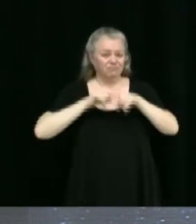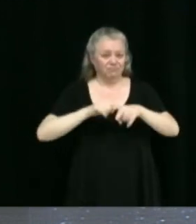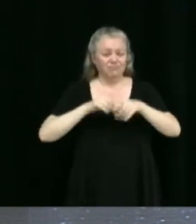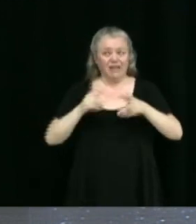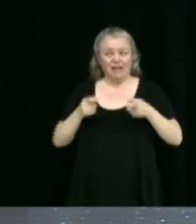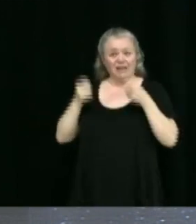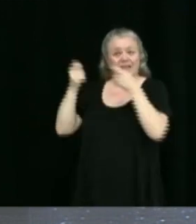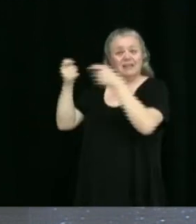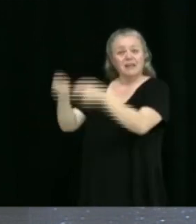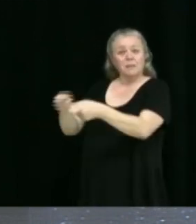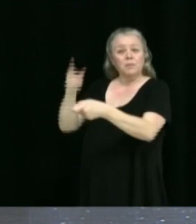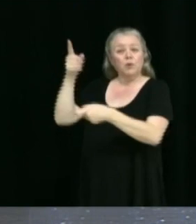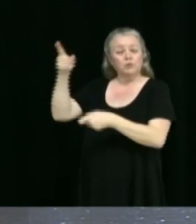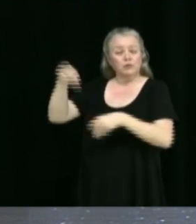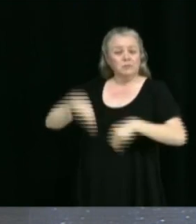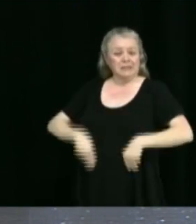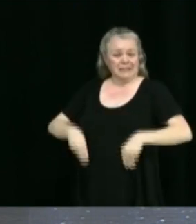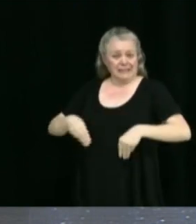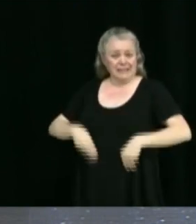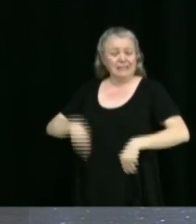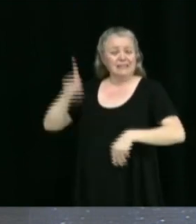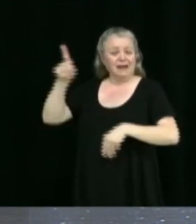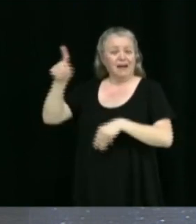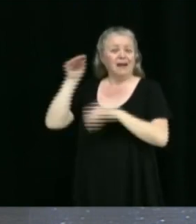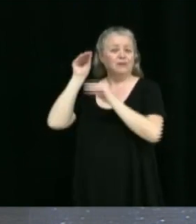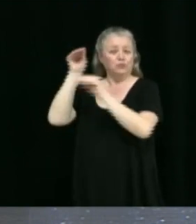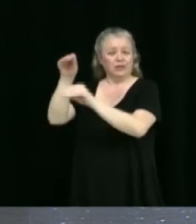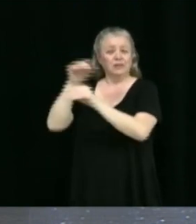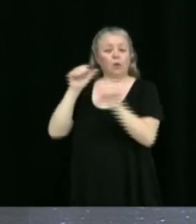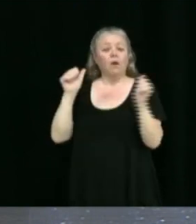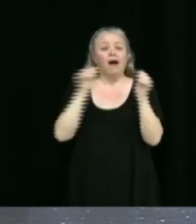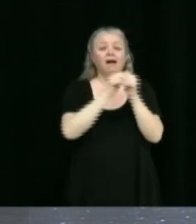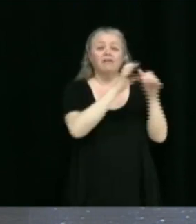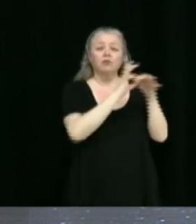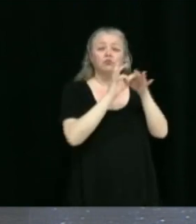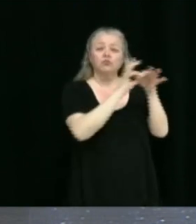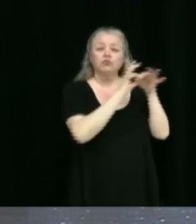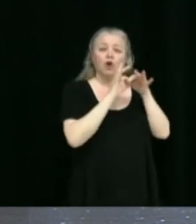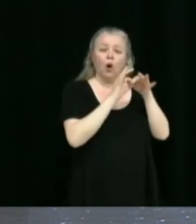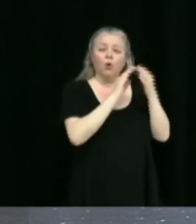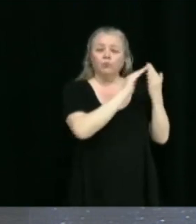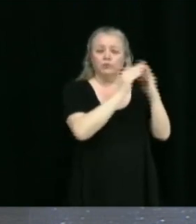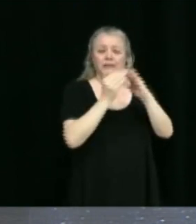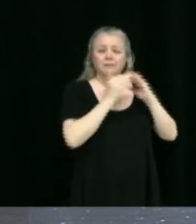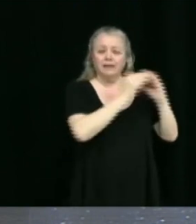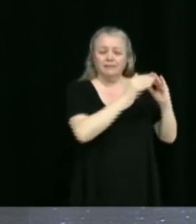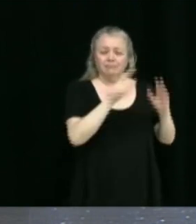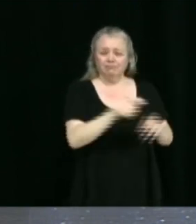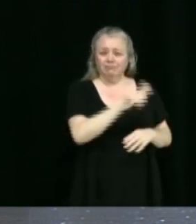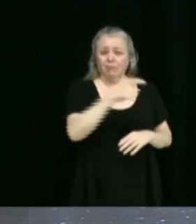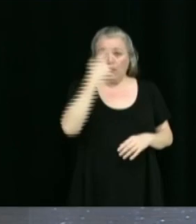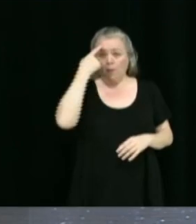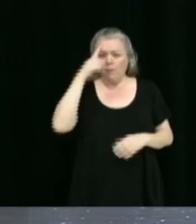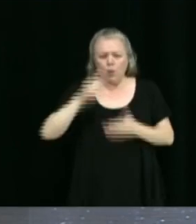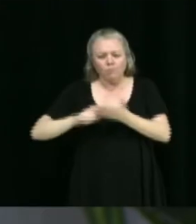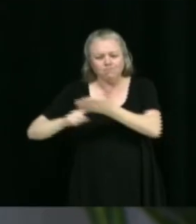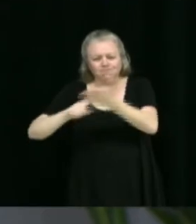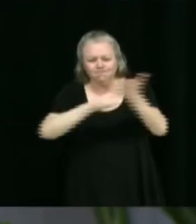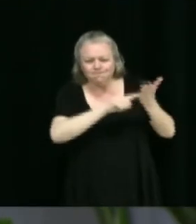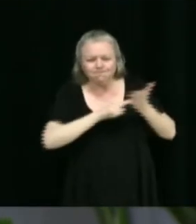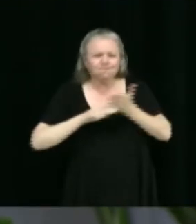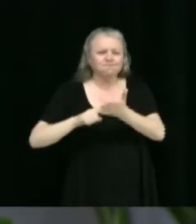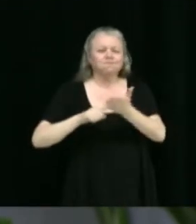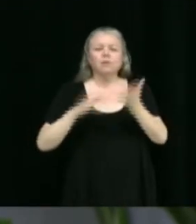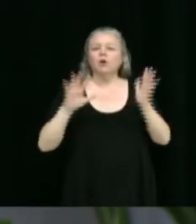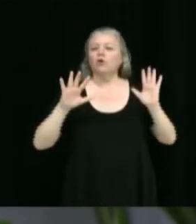'Éducation par l'Union des municipalités du Québec dans le cadre d'un regroupement de municipalités pour des travaux de mise à niveau d'amphithéâtre par l